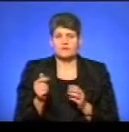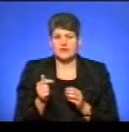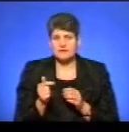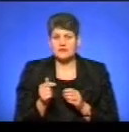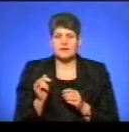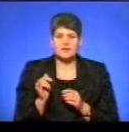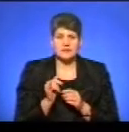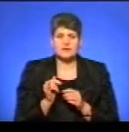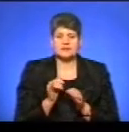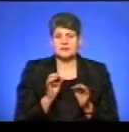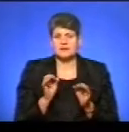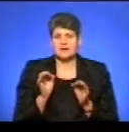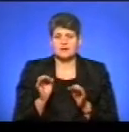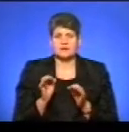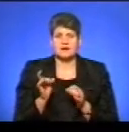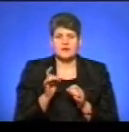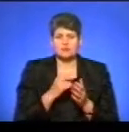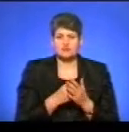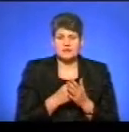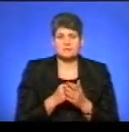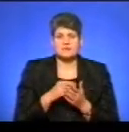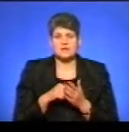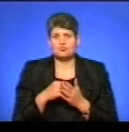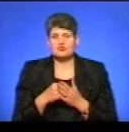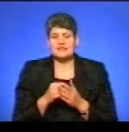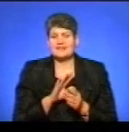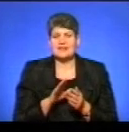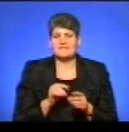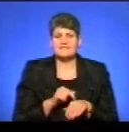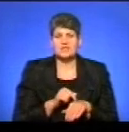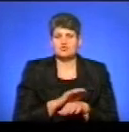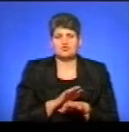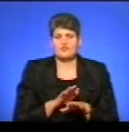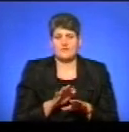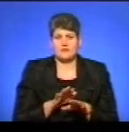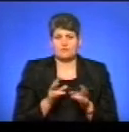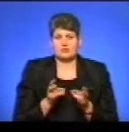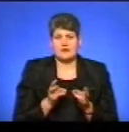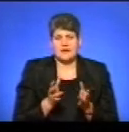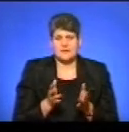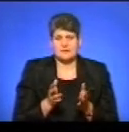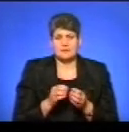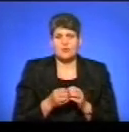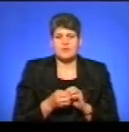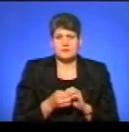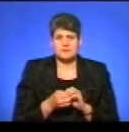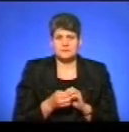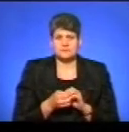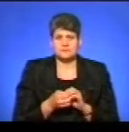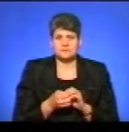і жоден, ні райбюджет, ні міський бюджет не відчував потреби і проблеми.